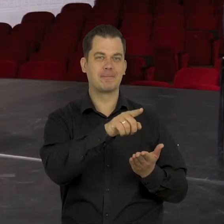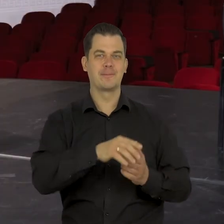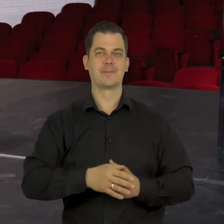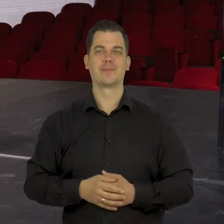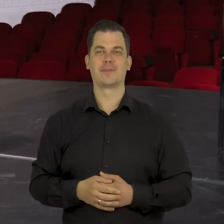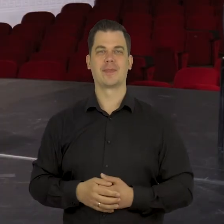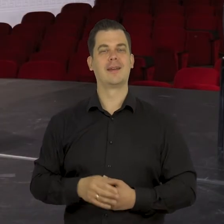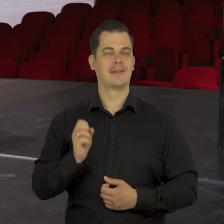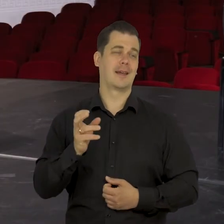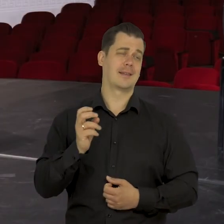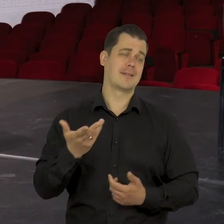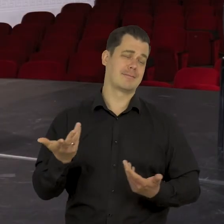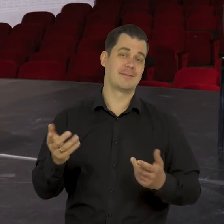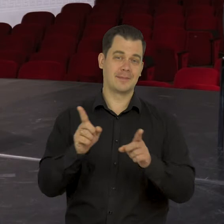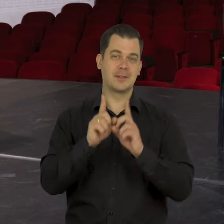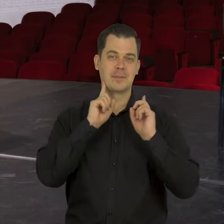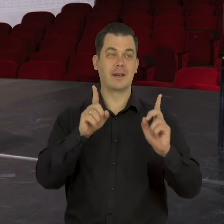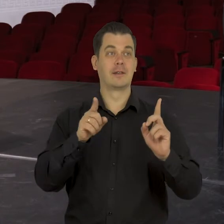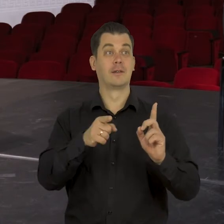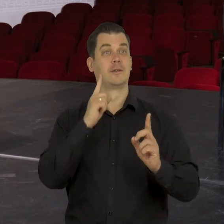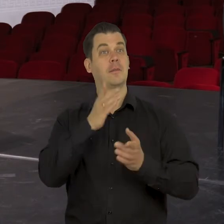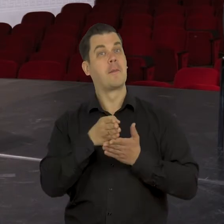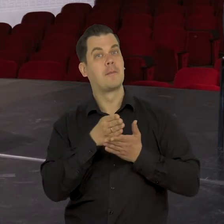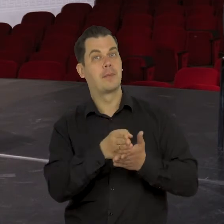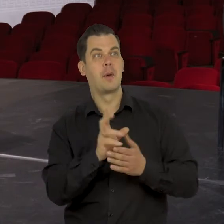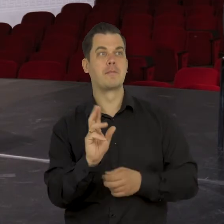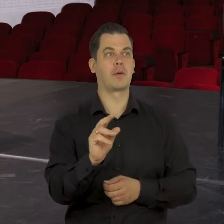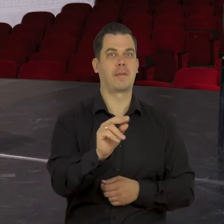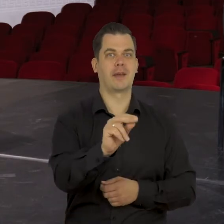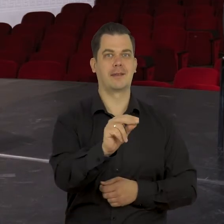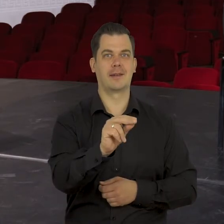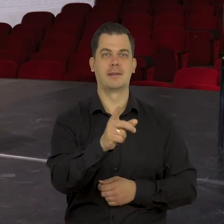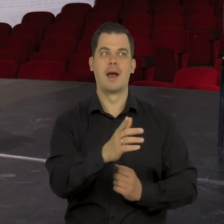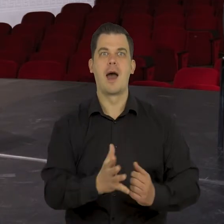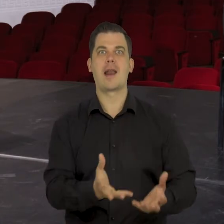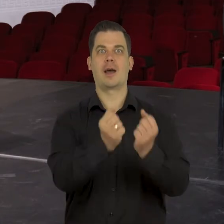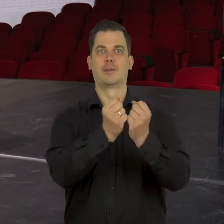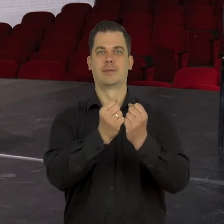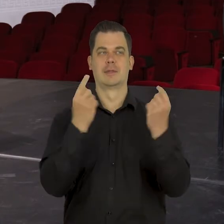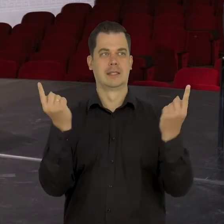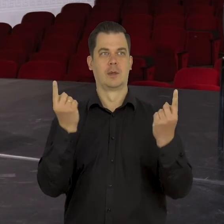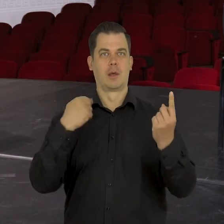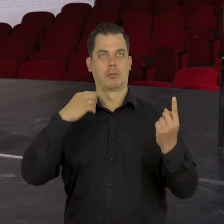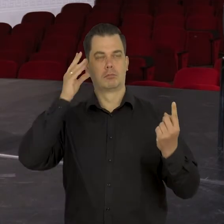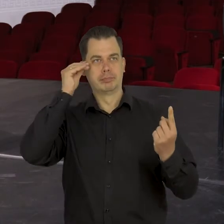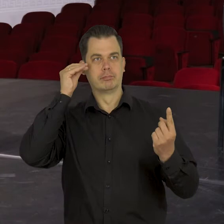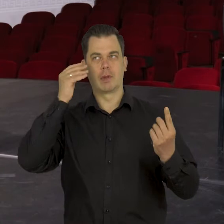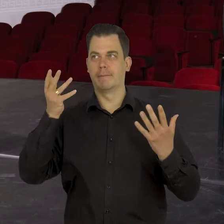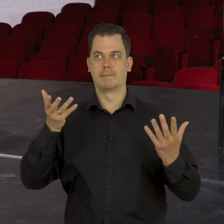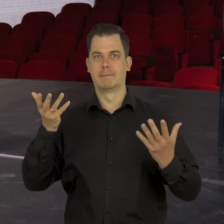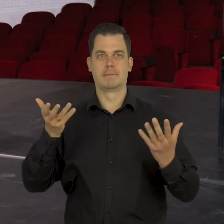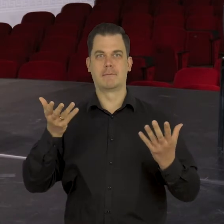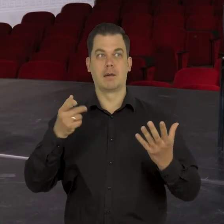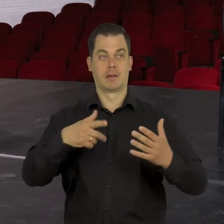Żeby nie zapomniał... Tekstu. Też tak, bo jedno to jest podpowiadanie i ratowanie aktora w sytuacji, kiedy